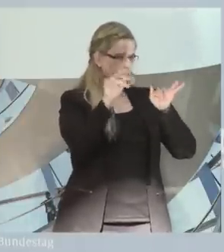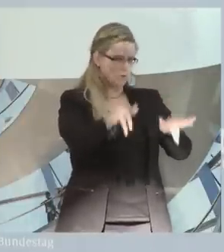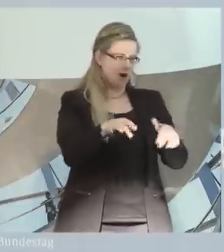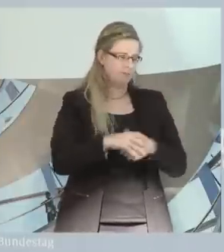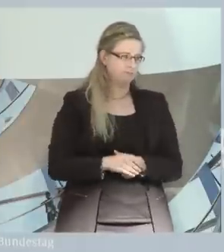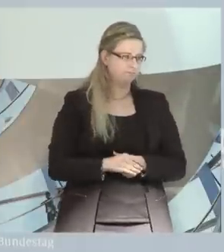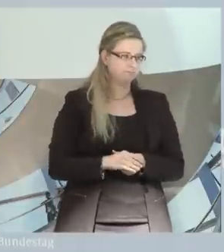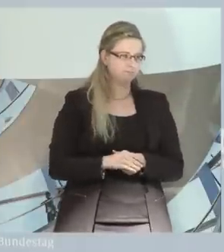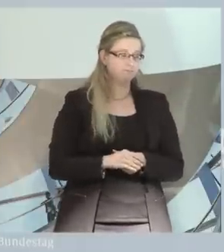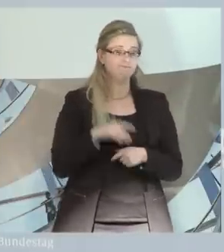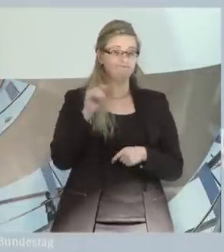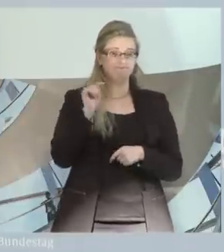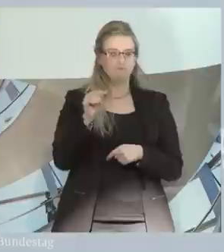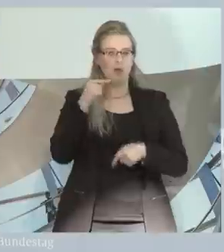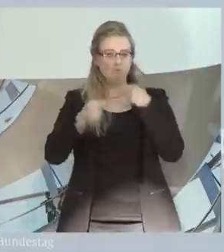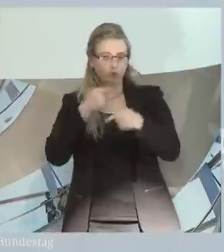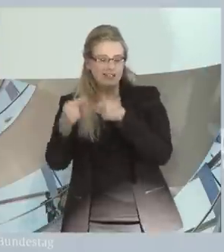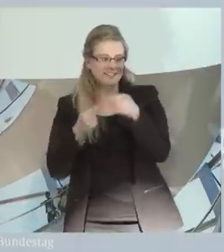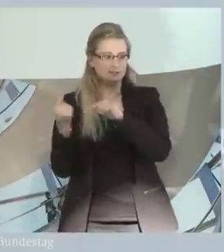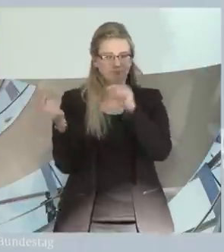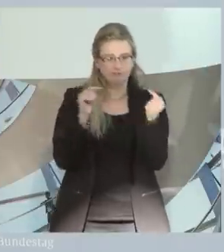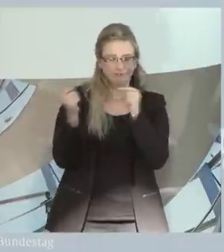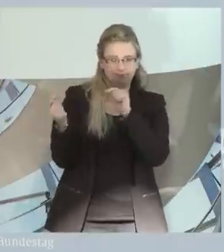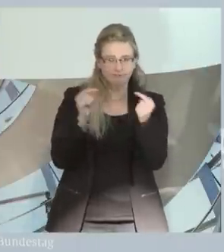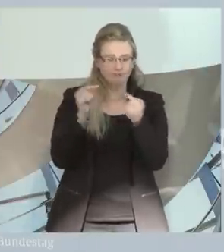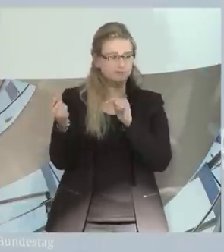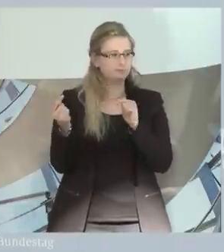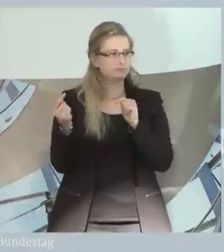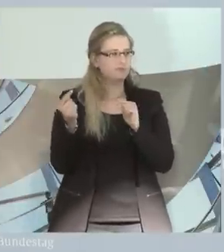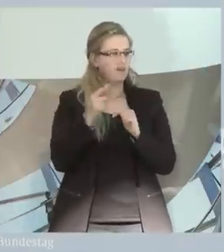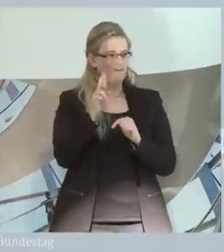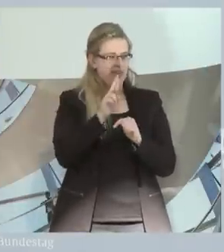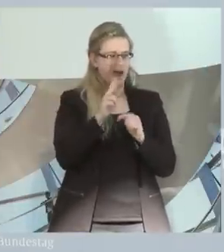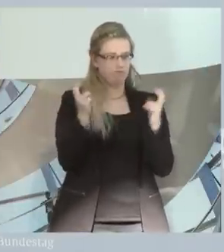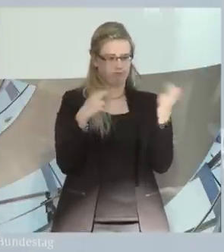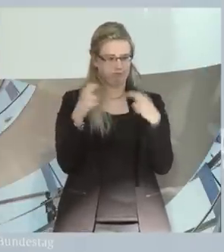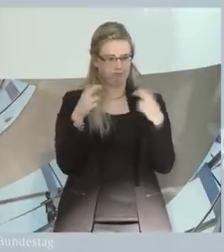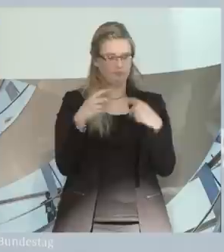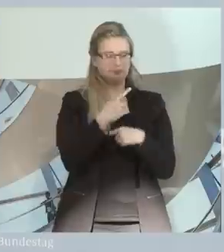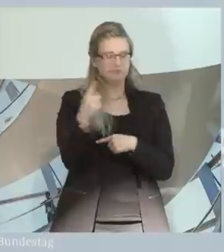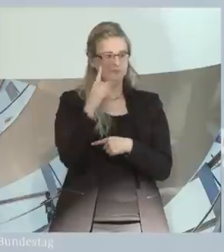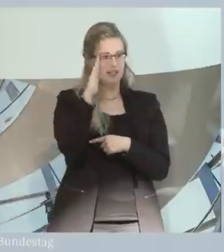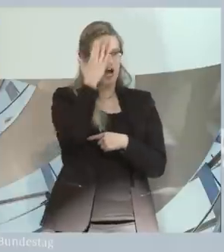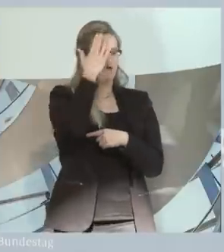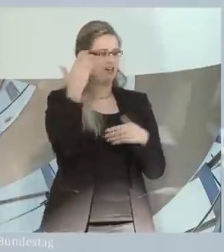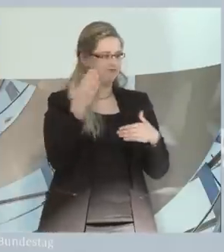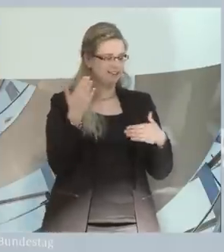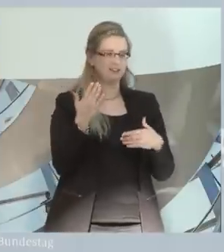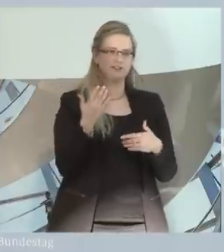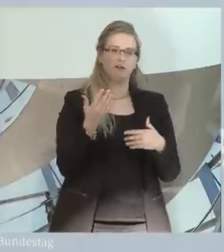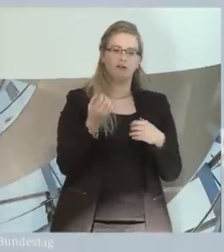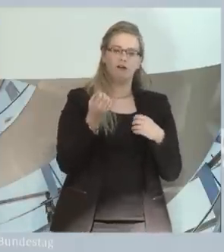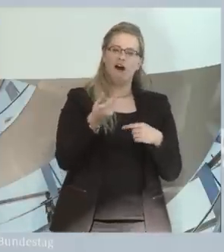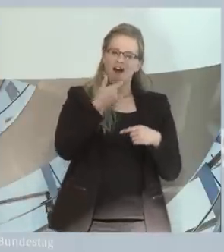In diesem Prozess wird allen Beteiligten zunehmend deutlich, dass man so schnell sagt, wir machen